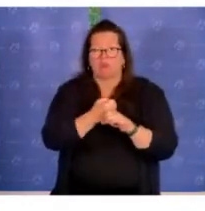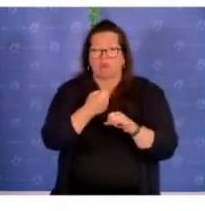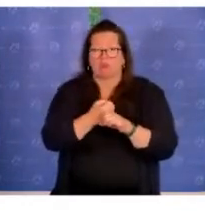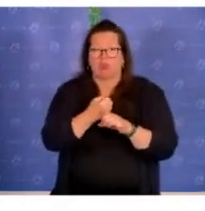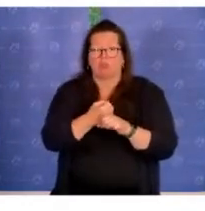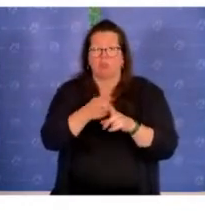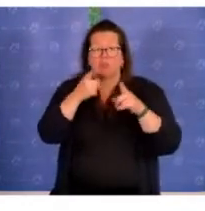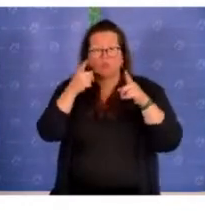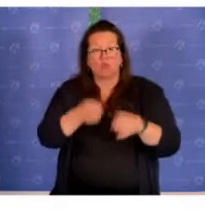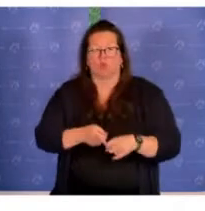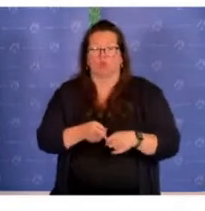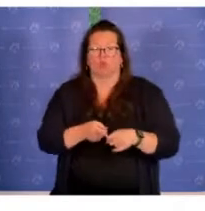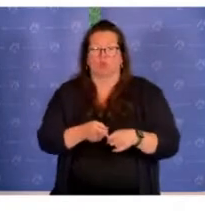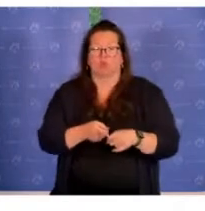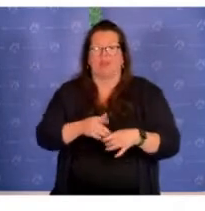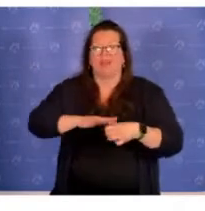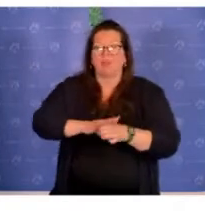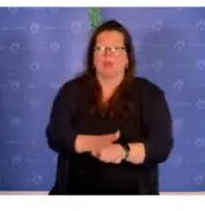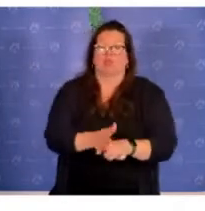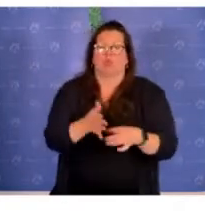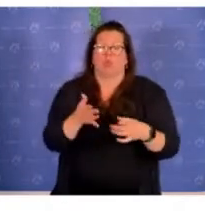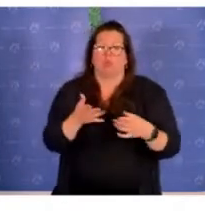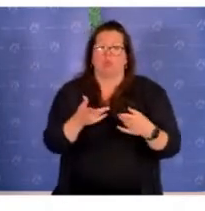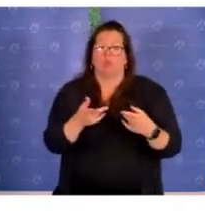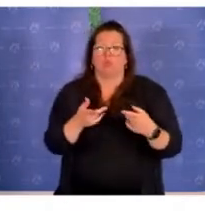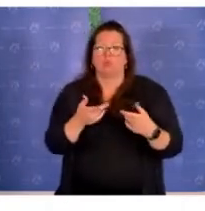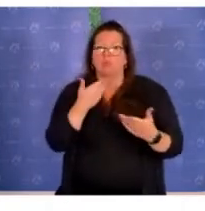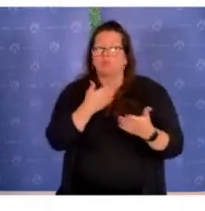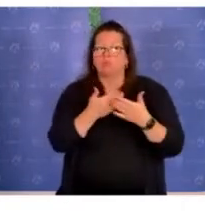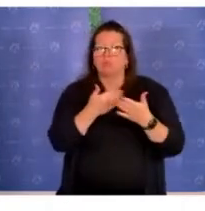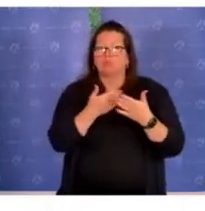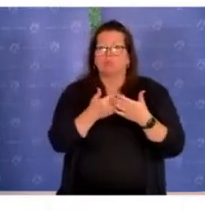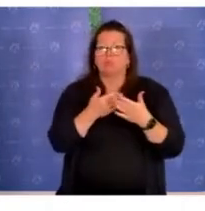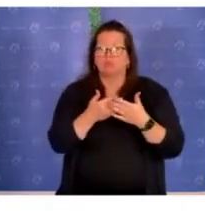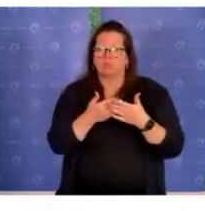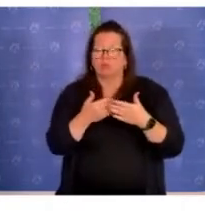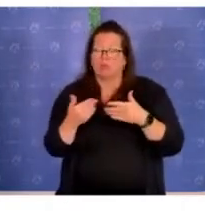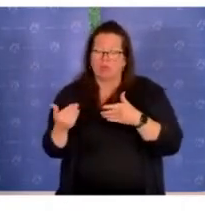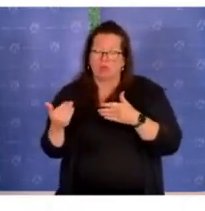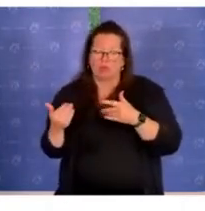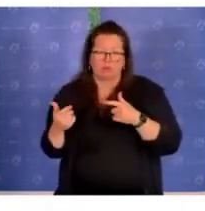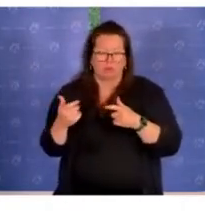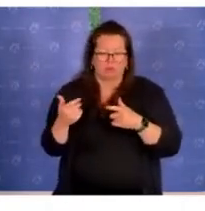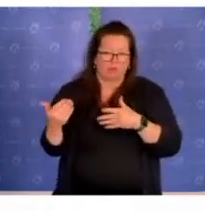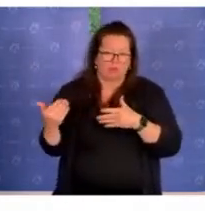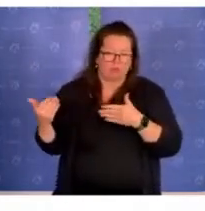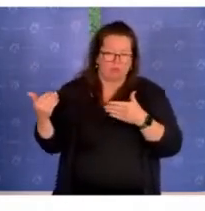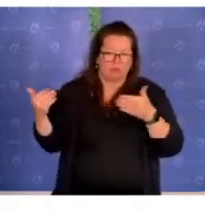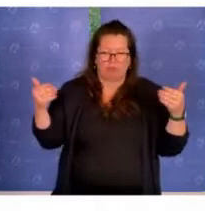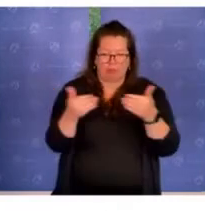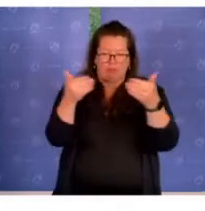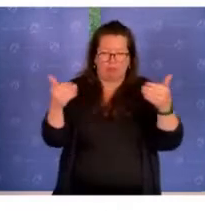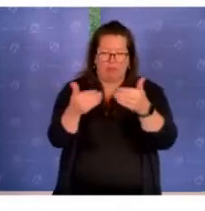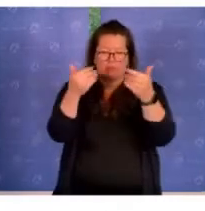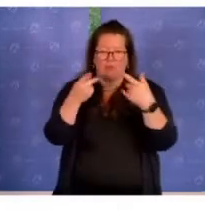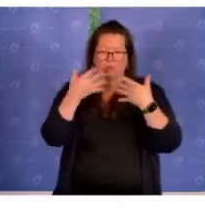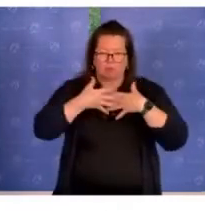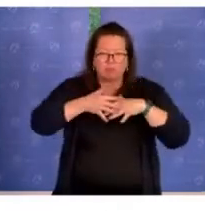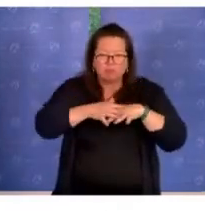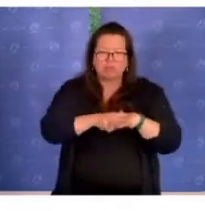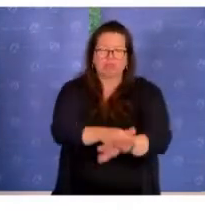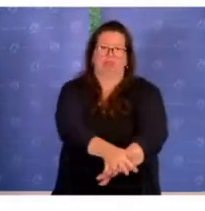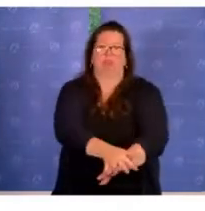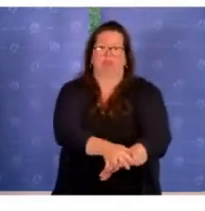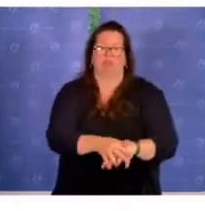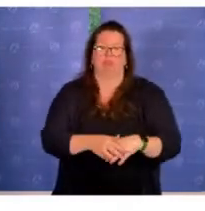unerlässliche Instrument der Repression. Und man kann und darf diese Dinge nicht gegeneinander ausspielen, sondern man muss sie als integral begreifen. Das